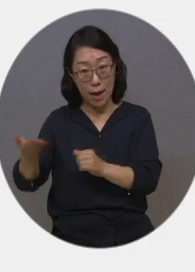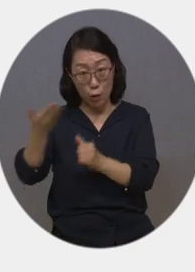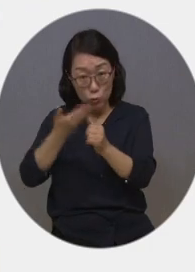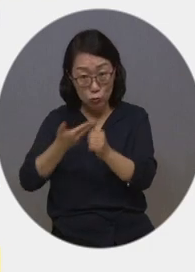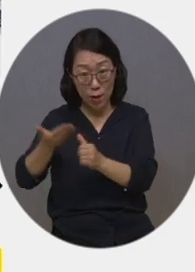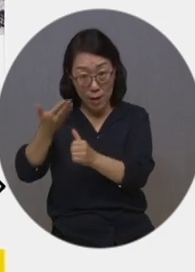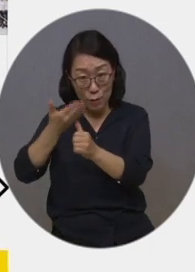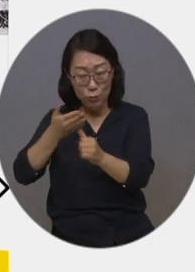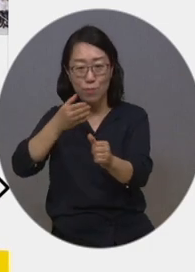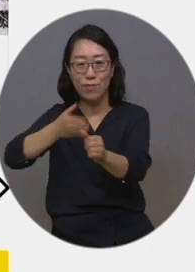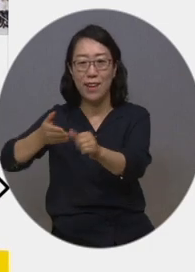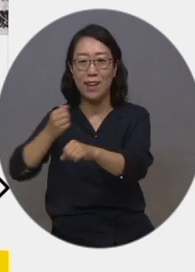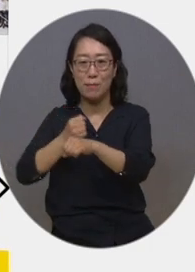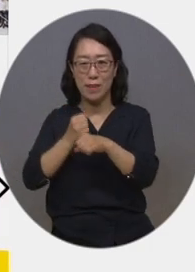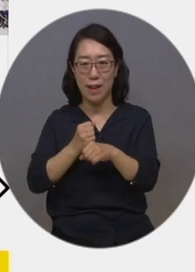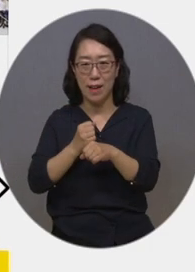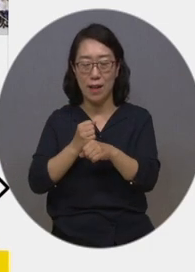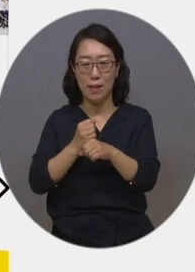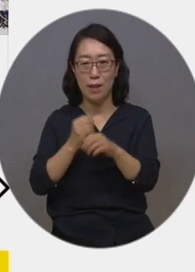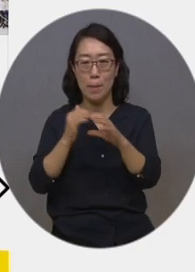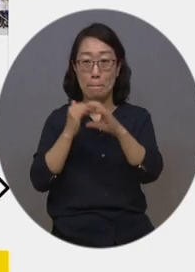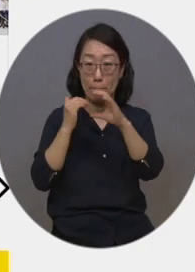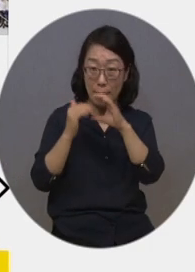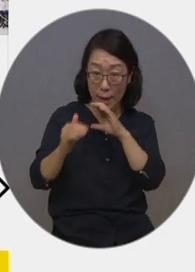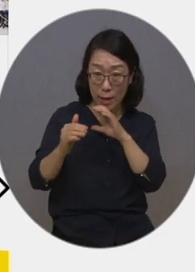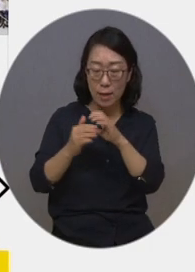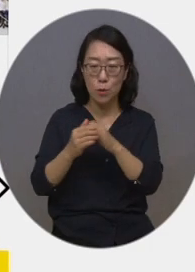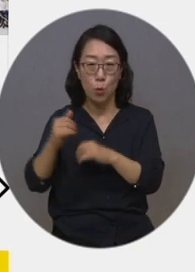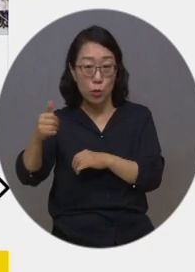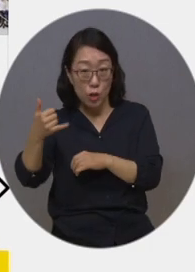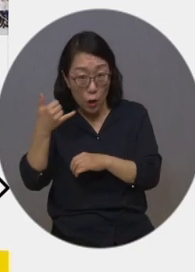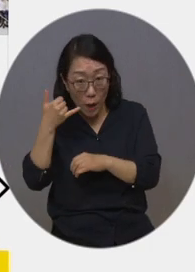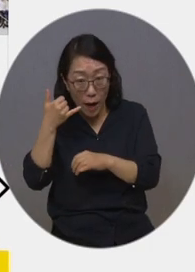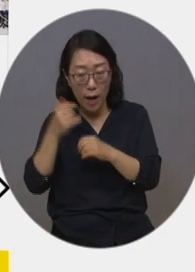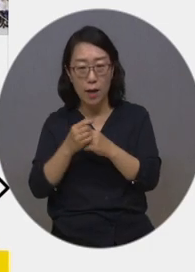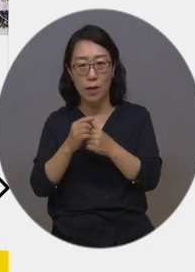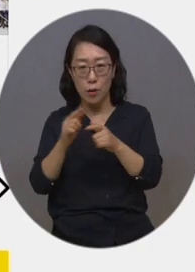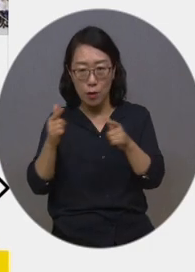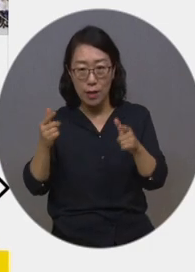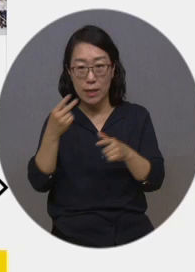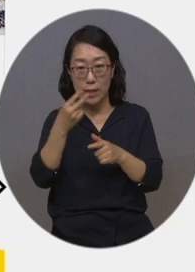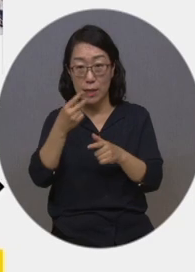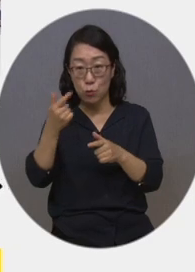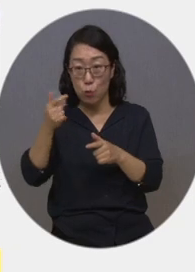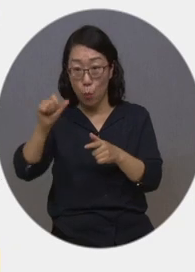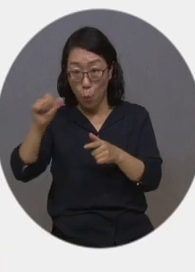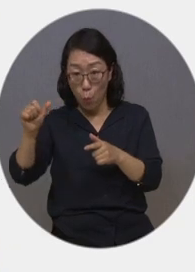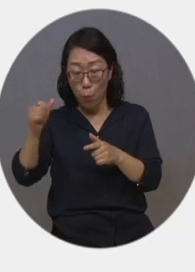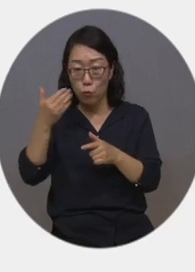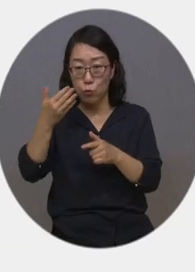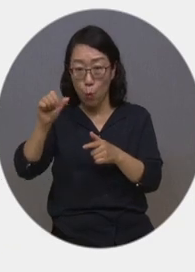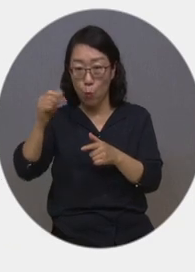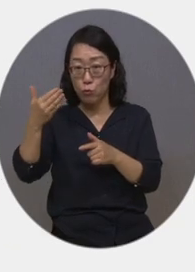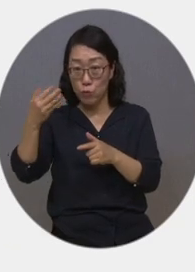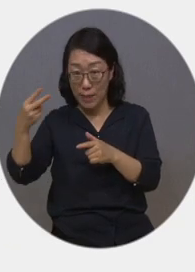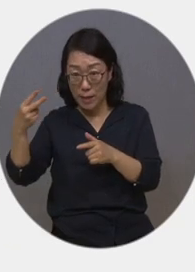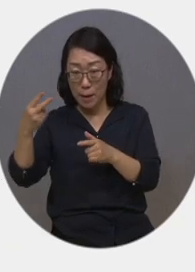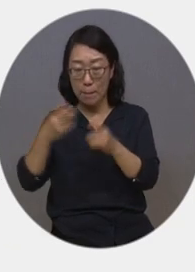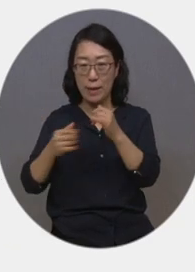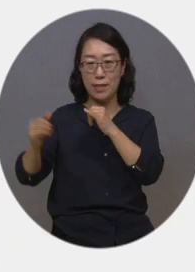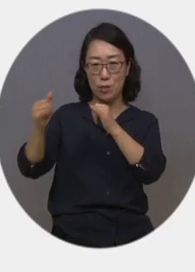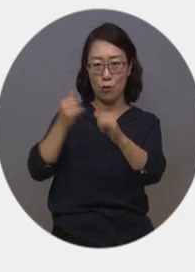뉴스 홈페이지 또는 전자우편 전화번호 022655-9519로 많은 제보 바랍니다.